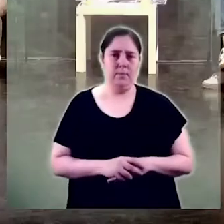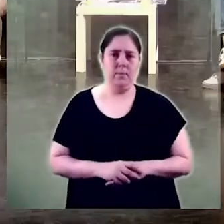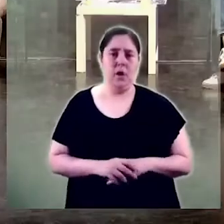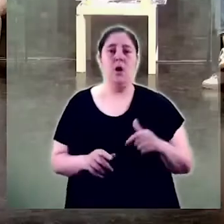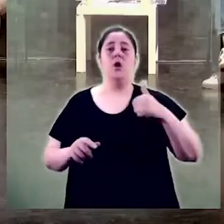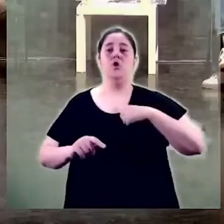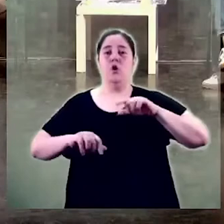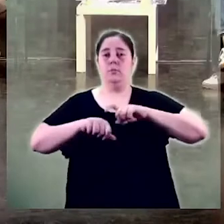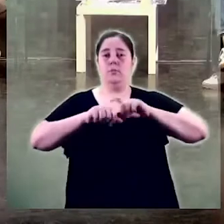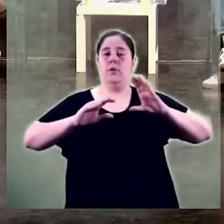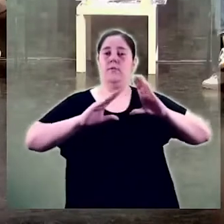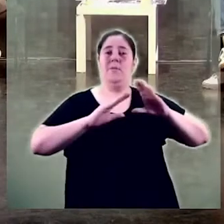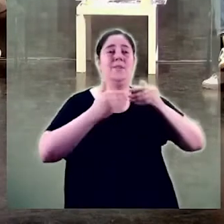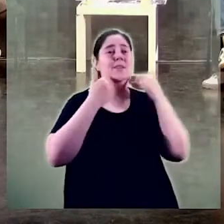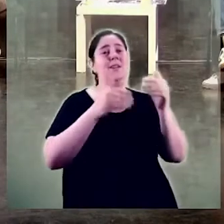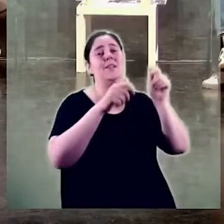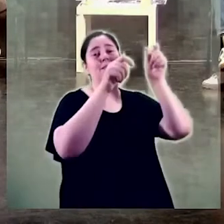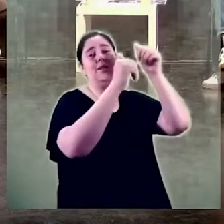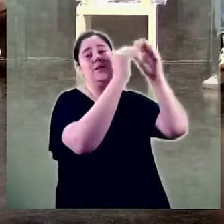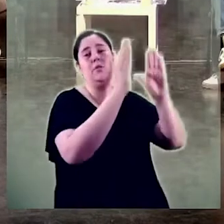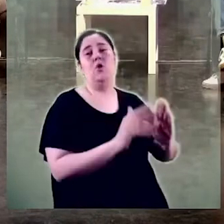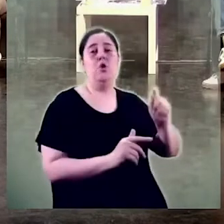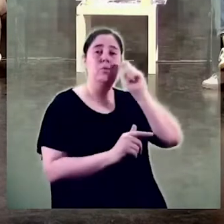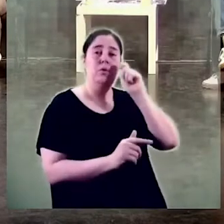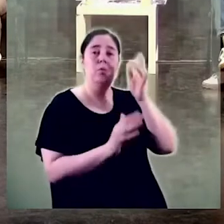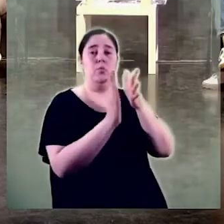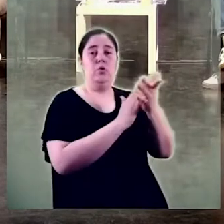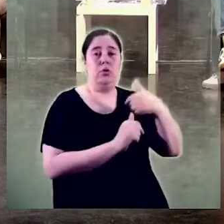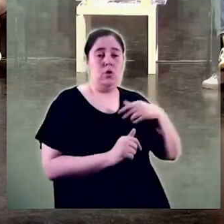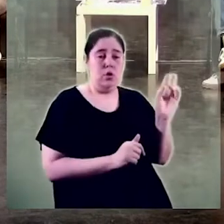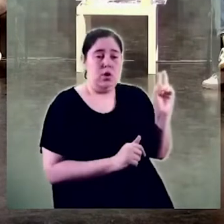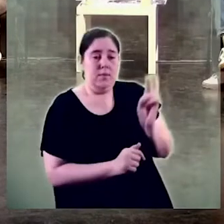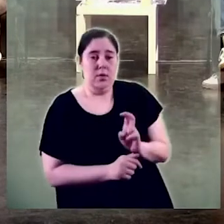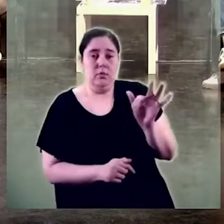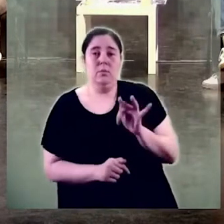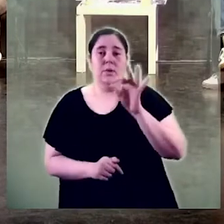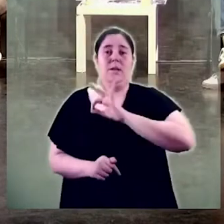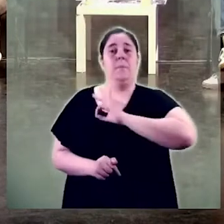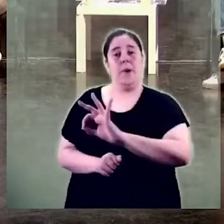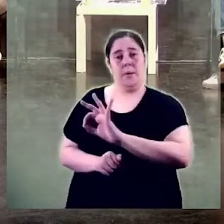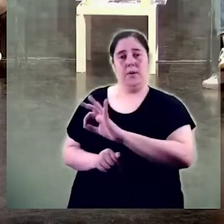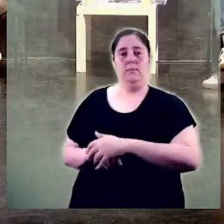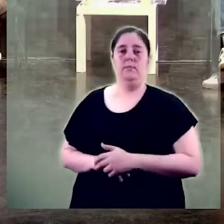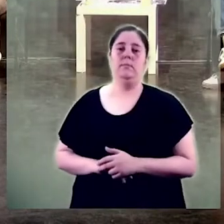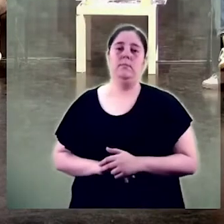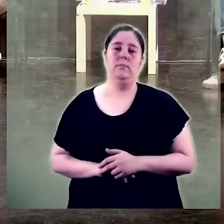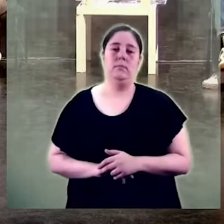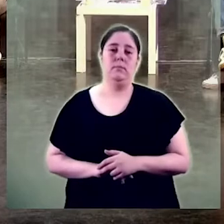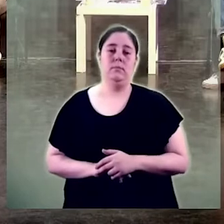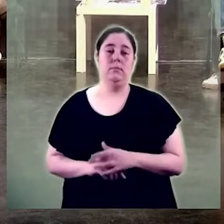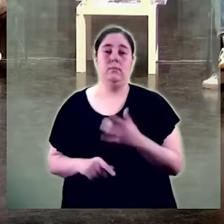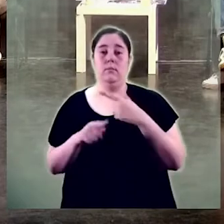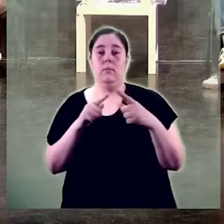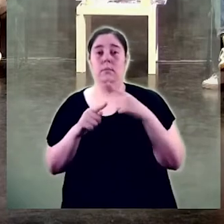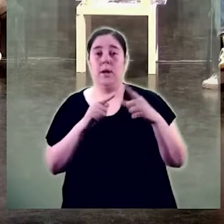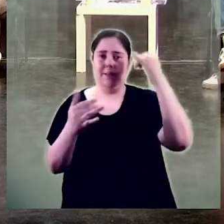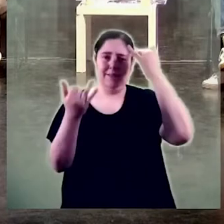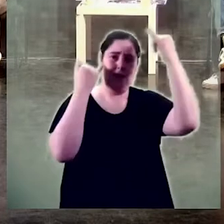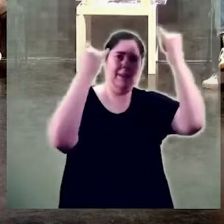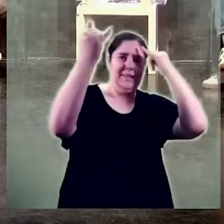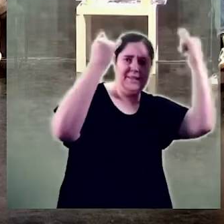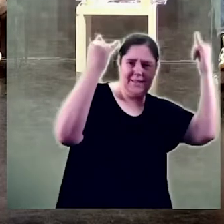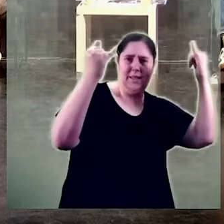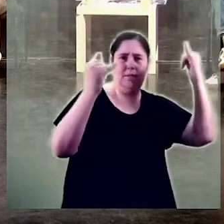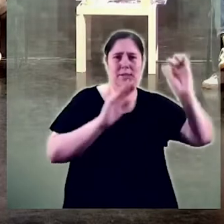En tant que feminista, agraeixo a l'Observatori l'oportunitat de ser aquí i l'existència d'aquest premi, entre tantes altres